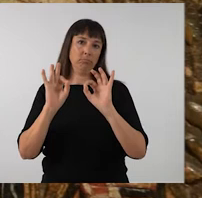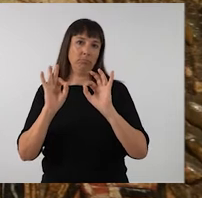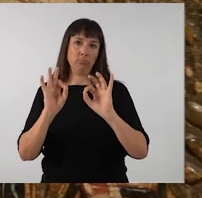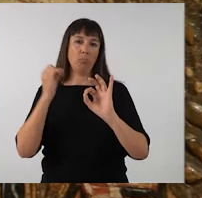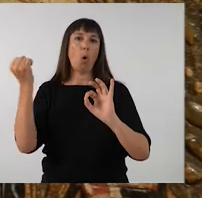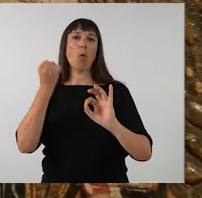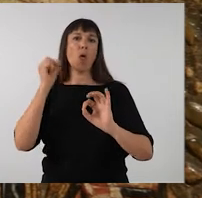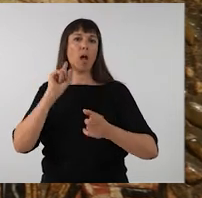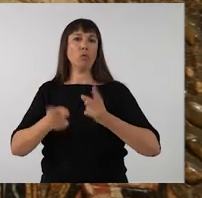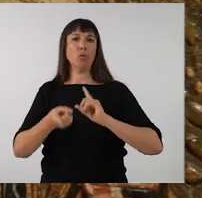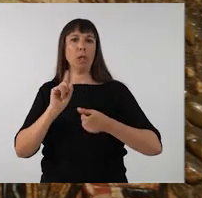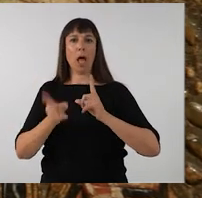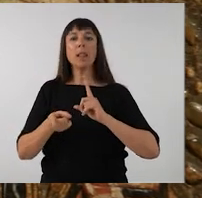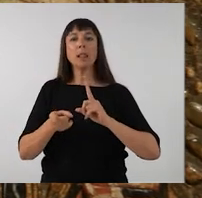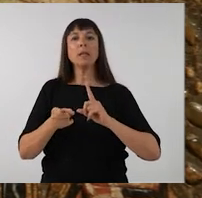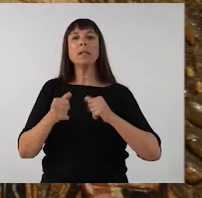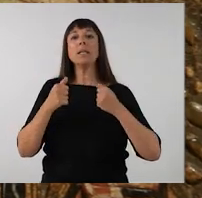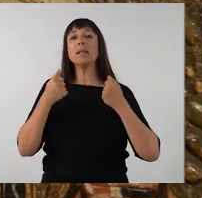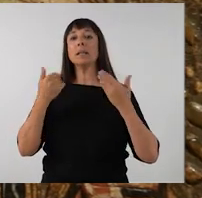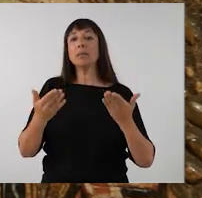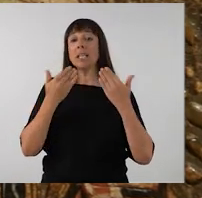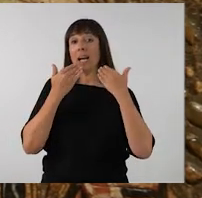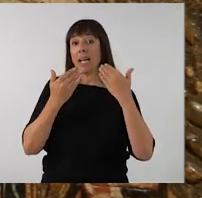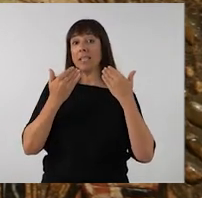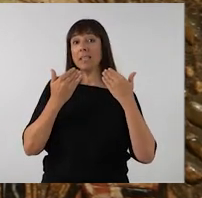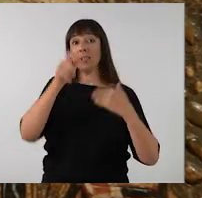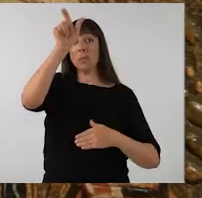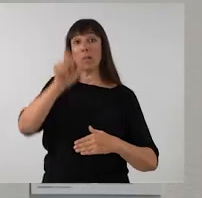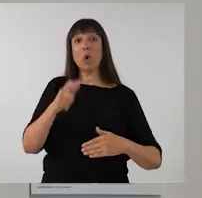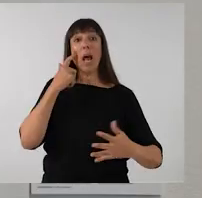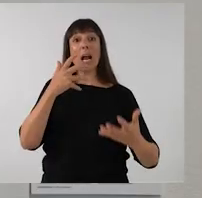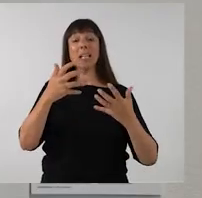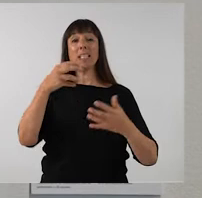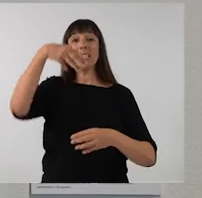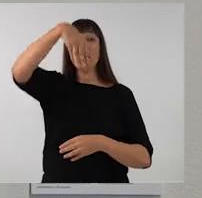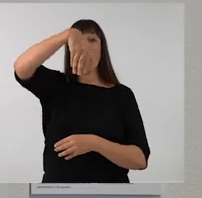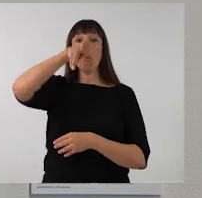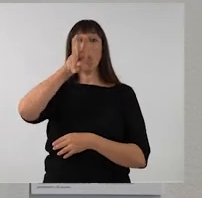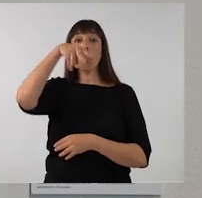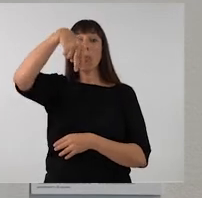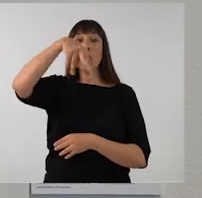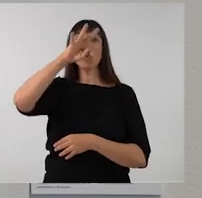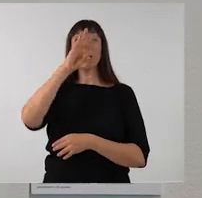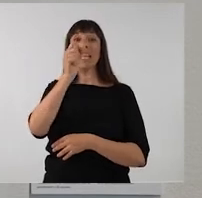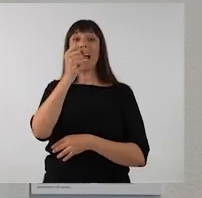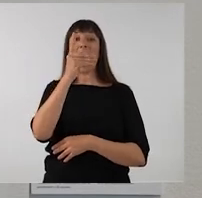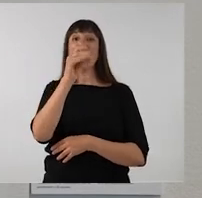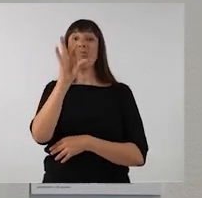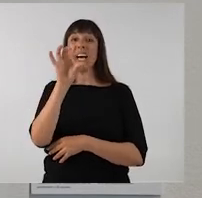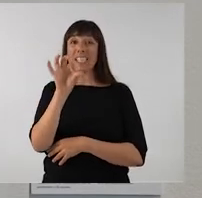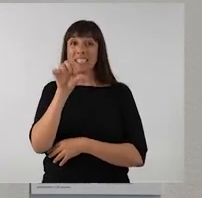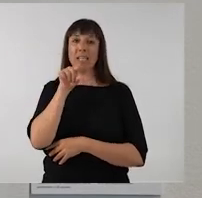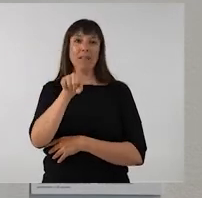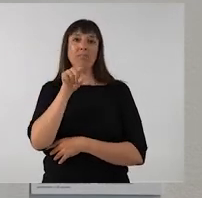amb el poder, amb l'autoritat i que a través de l'obra d'Antoni Muntades, en què